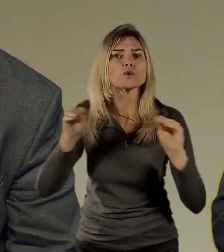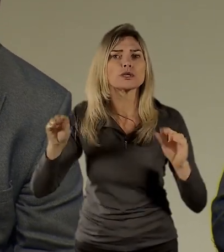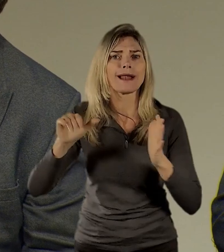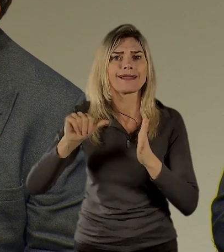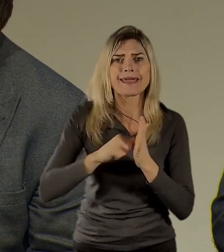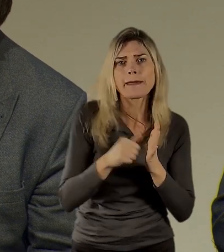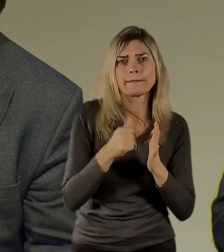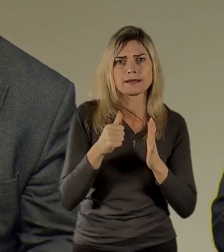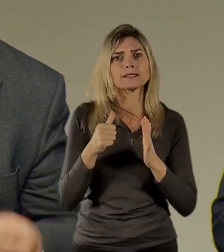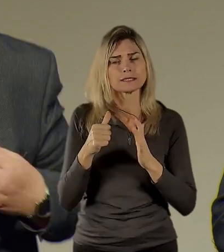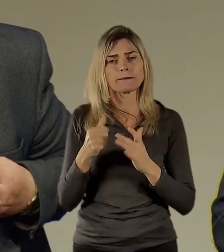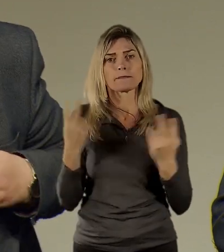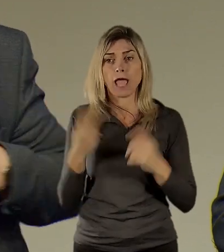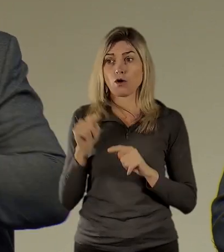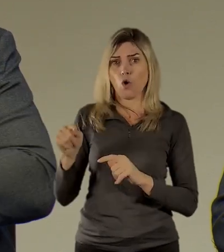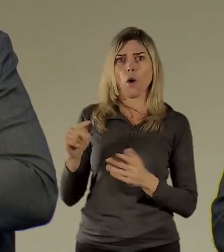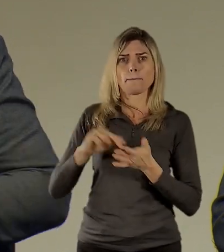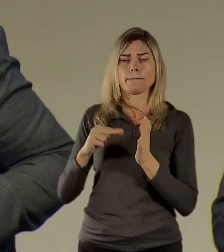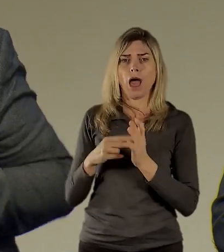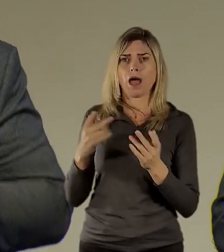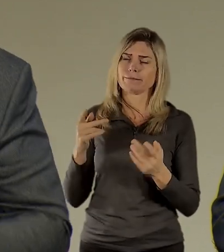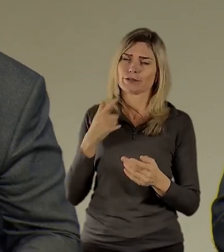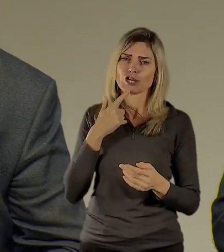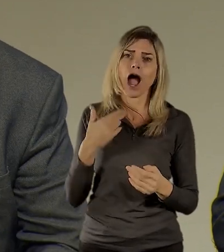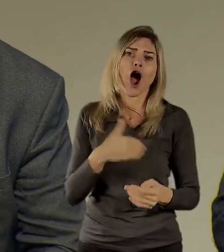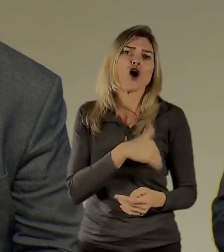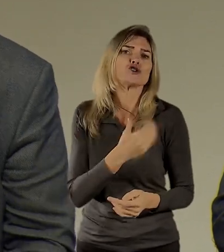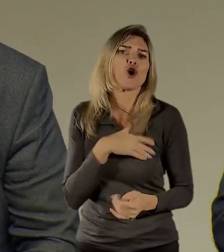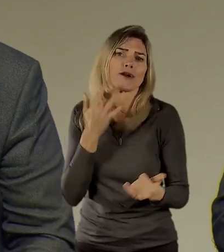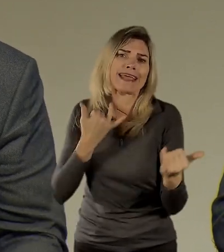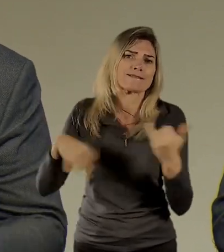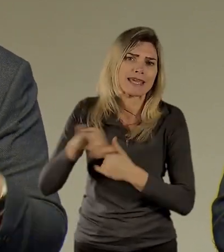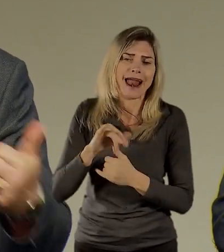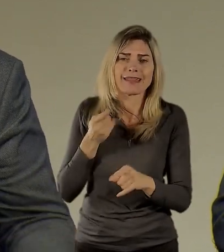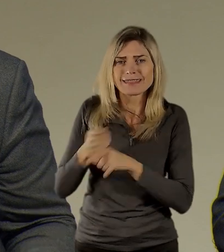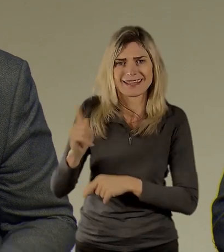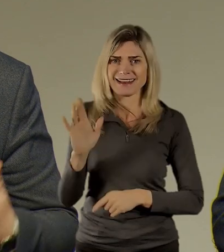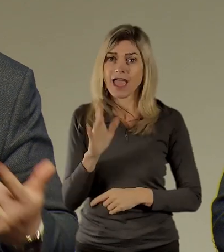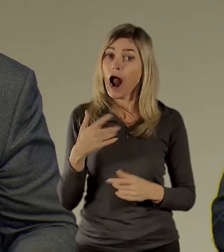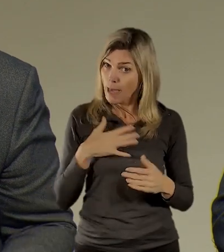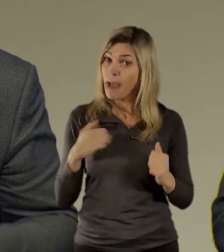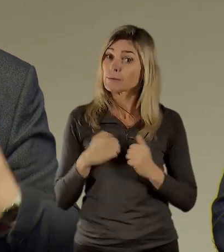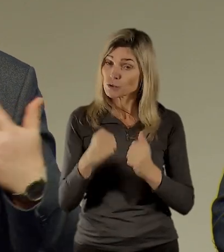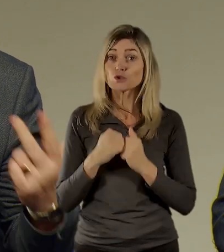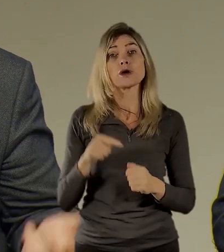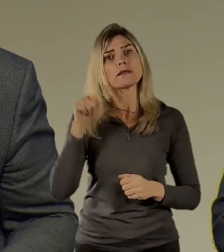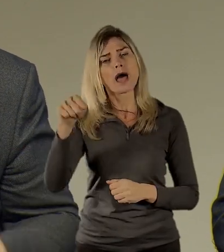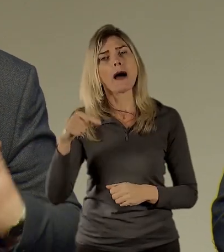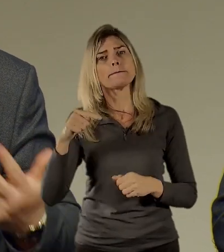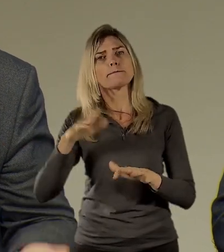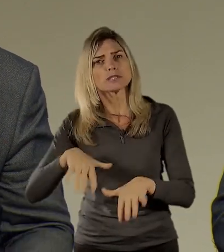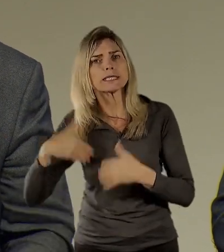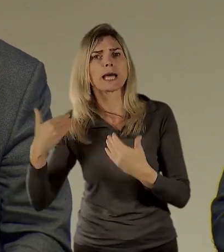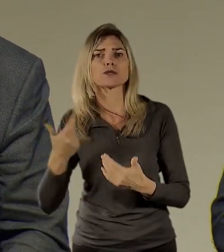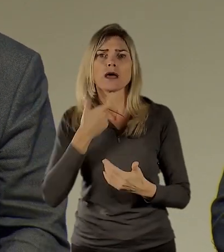nějaké školní výlety v tom stylu, že se pojede s Batuškem a tak dále, ale mám zkušenost, chodíme do Senátu, do Poslanecké sněmovné, do